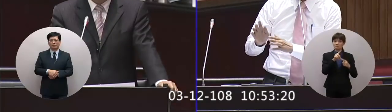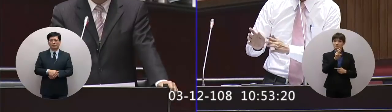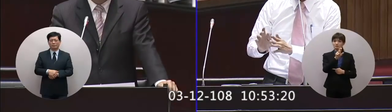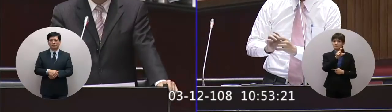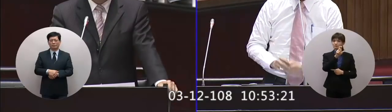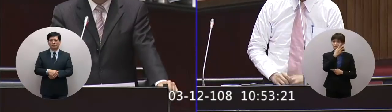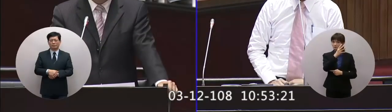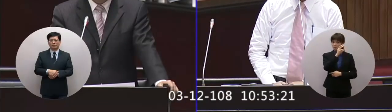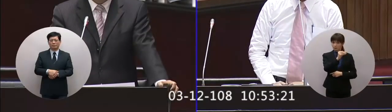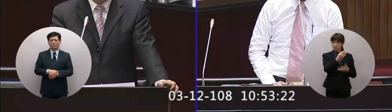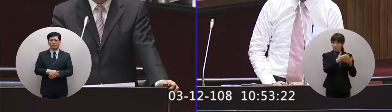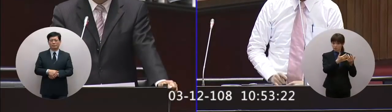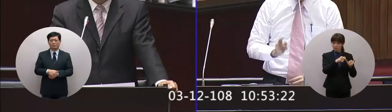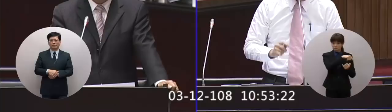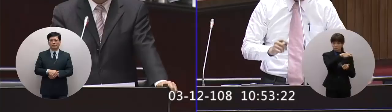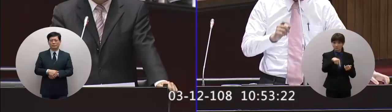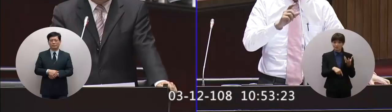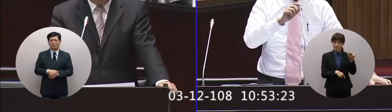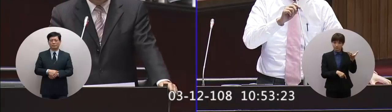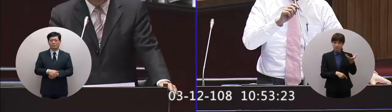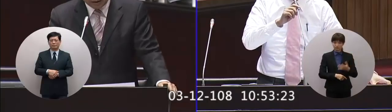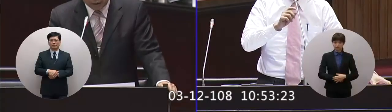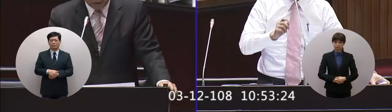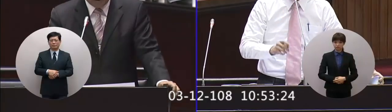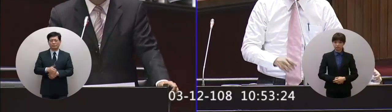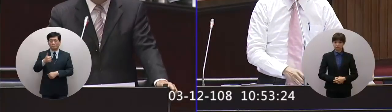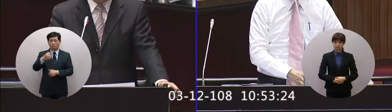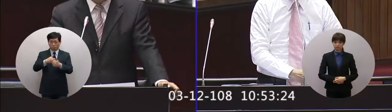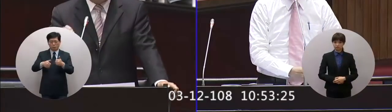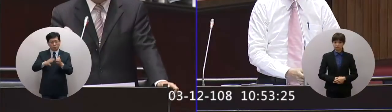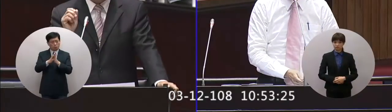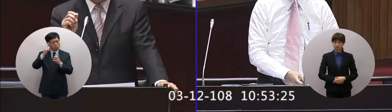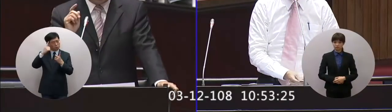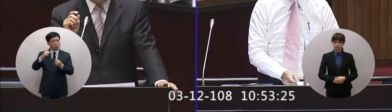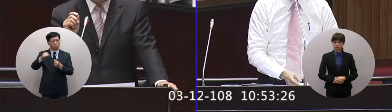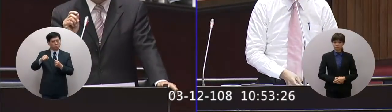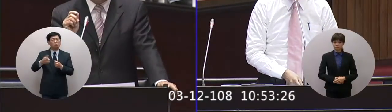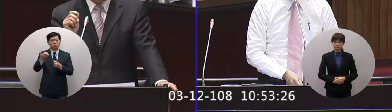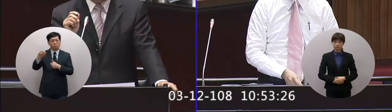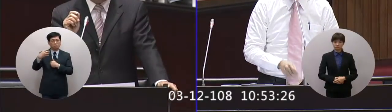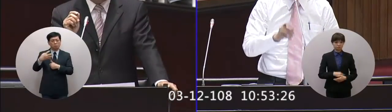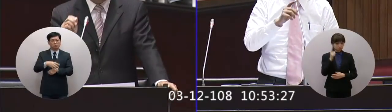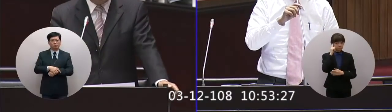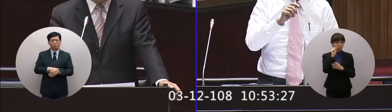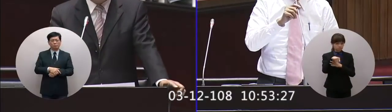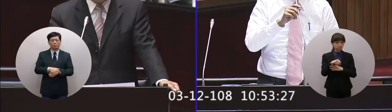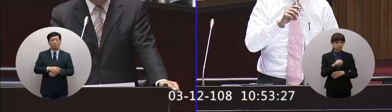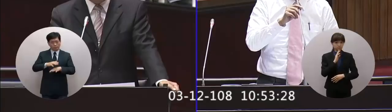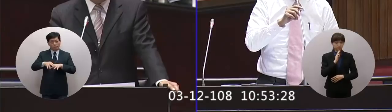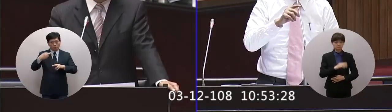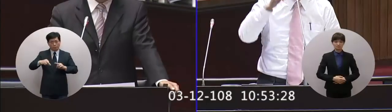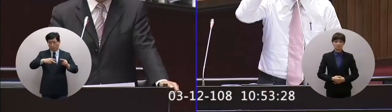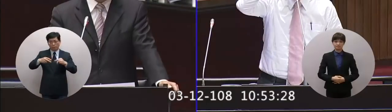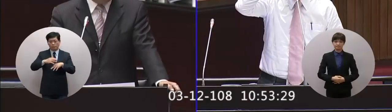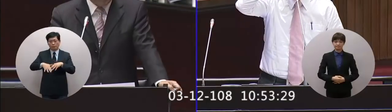不是人口六十四萬的學生數這點我真的謝謝我完全認同委員剛才這個提醒認同我們在